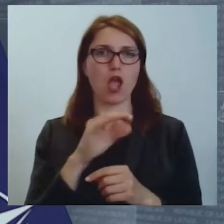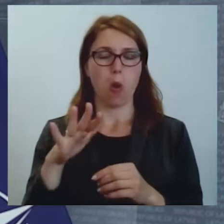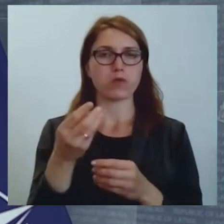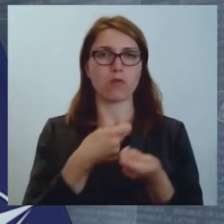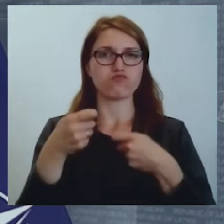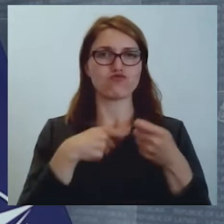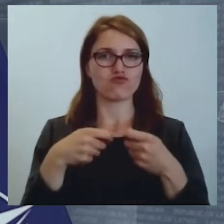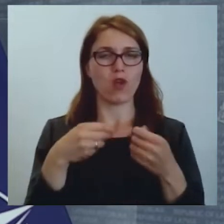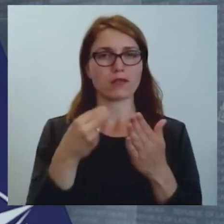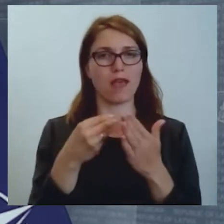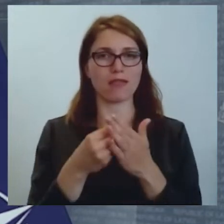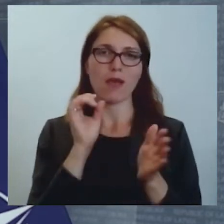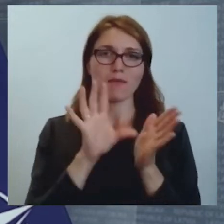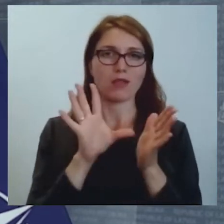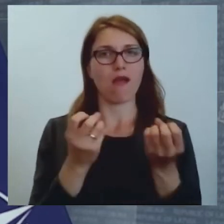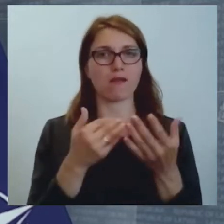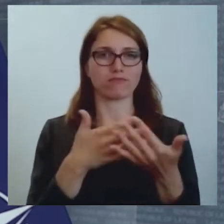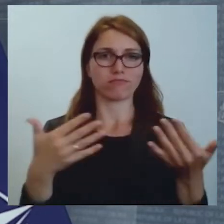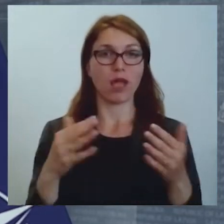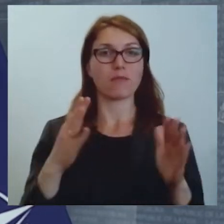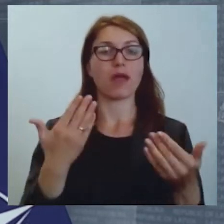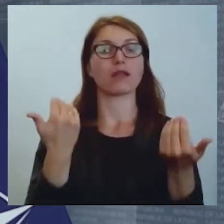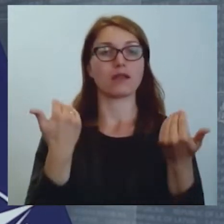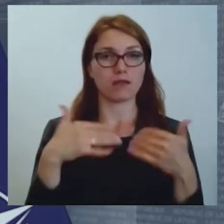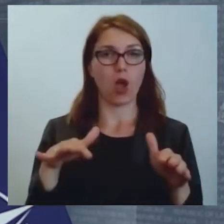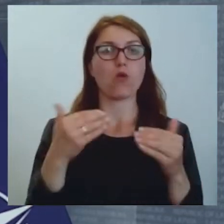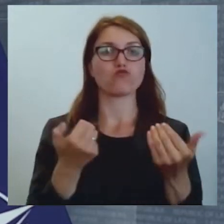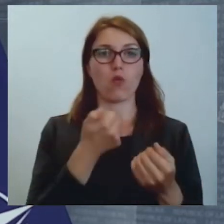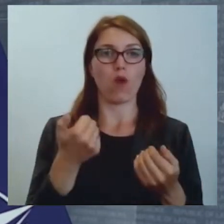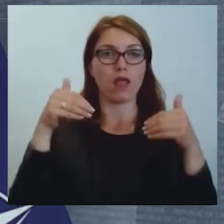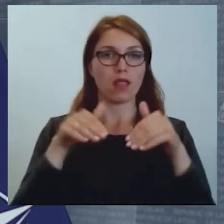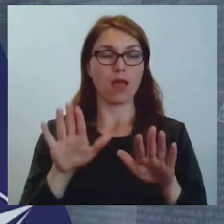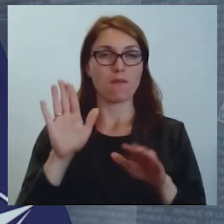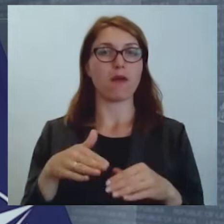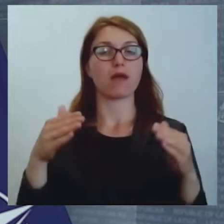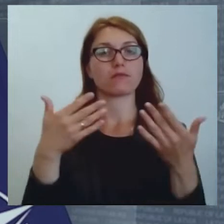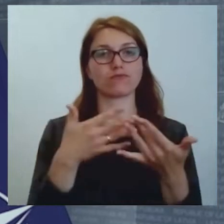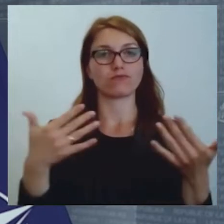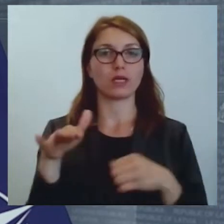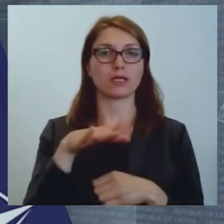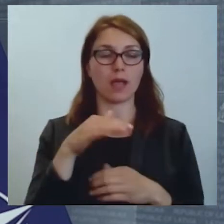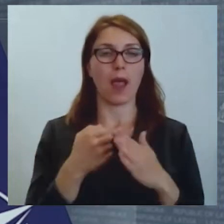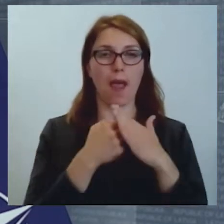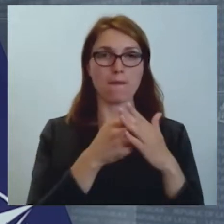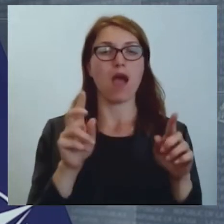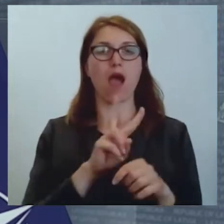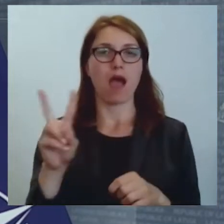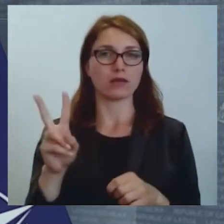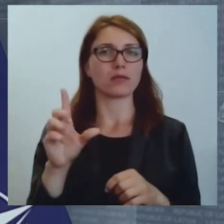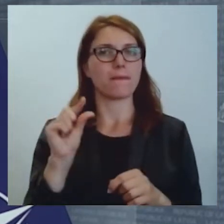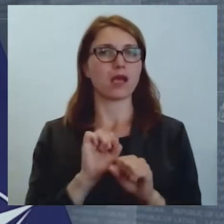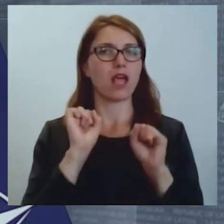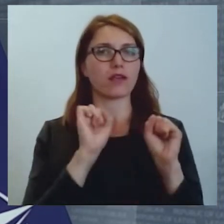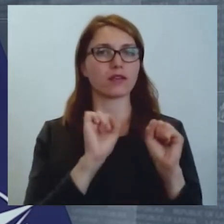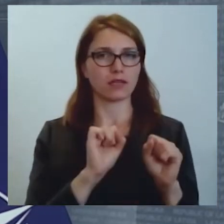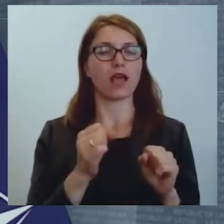mēs jau esam lēmuši po mūsu maisēniecību atbalstā, tad gan mērķēts atbalstu maz aizsargātām iedzīvotāju grupām,